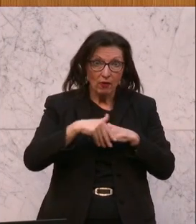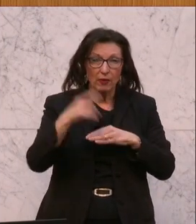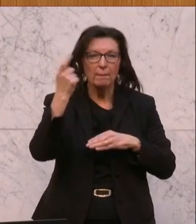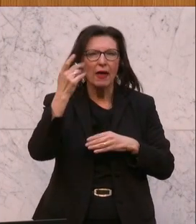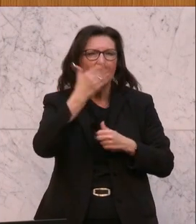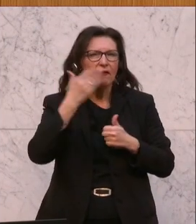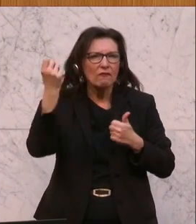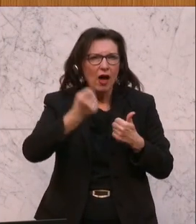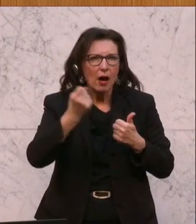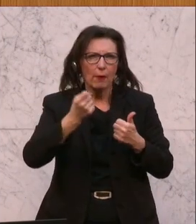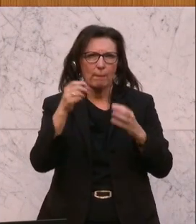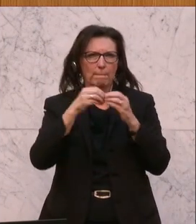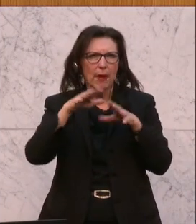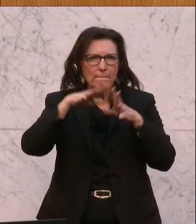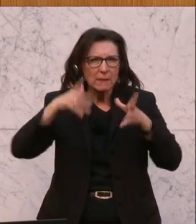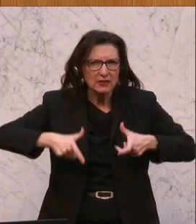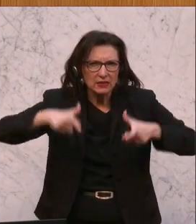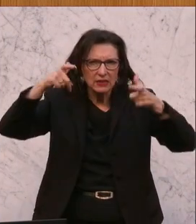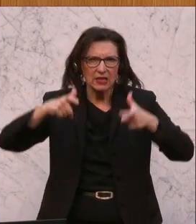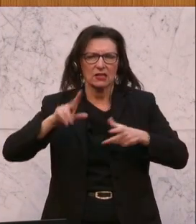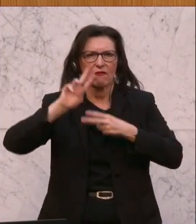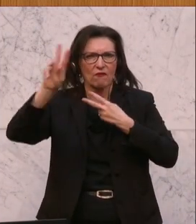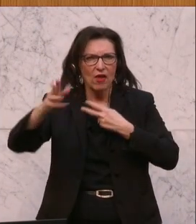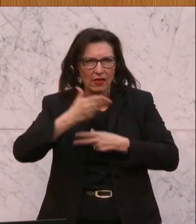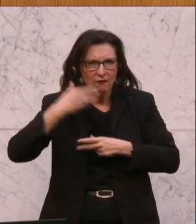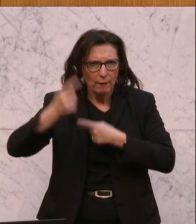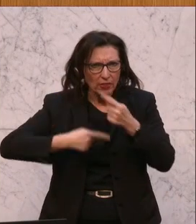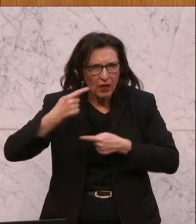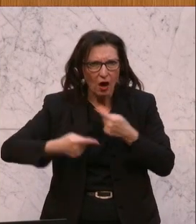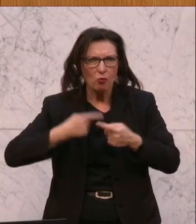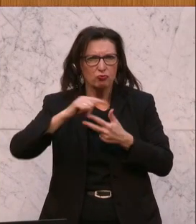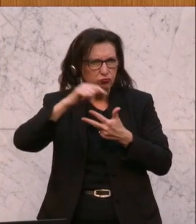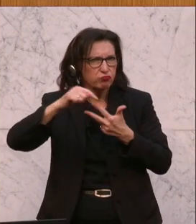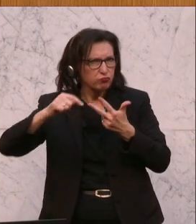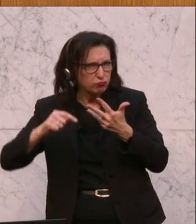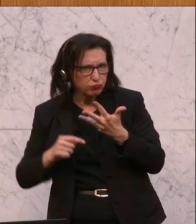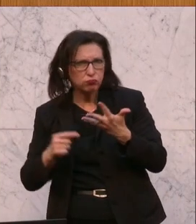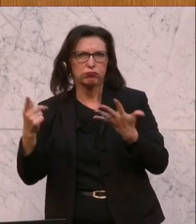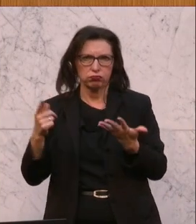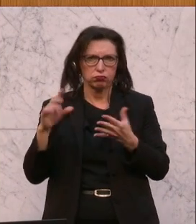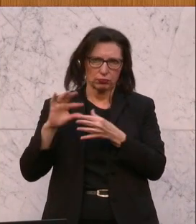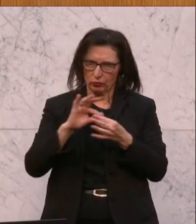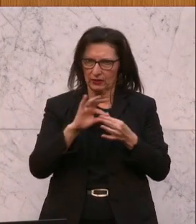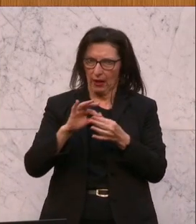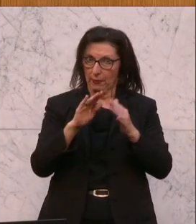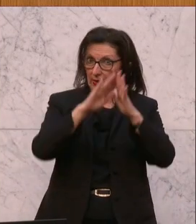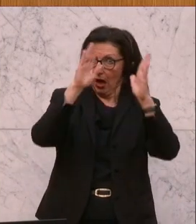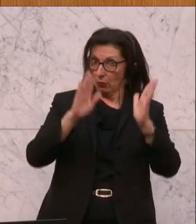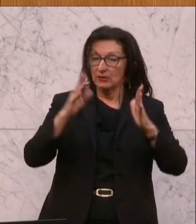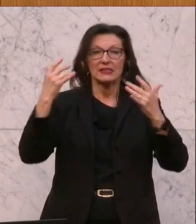Biomassekesseln, Fernwärmeaustausche und dergleichen, im Zusammenhang mit Gebäuden hier ein